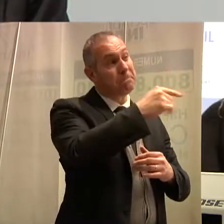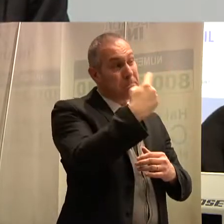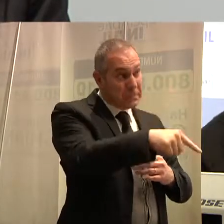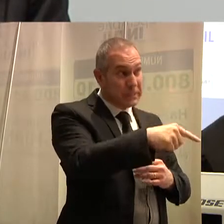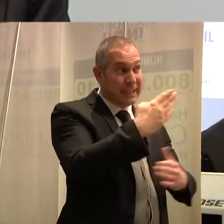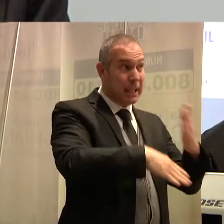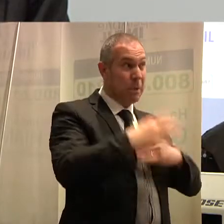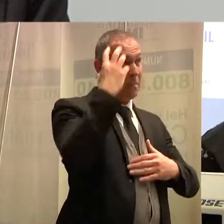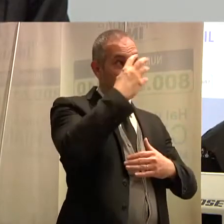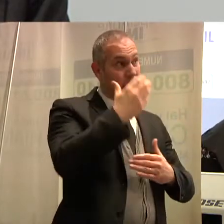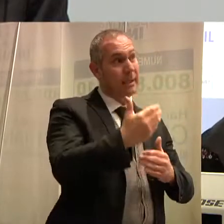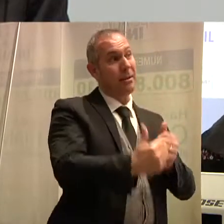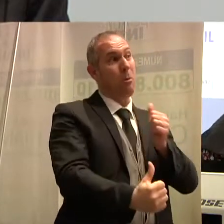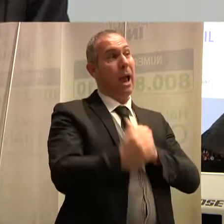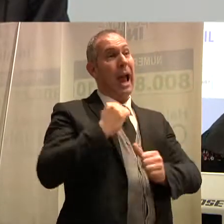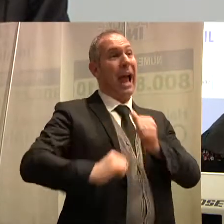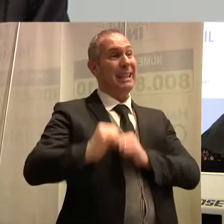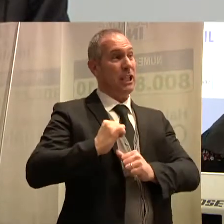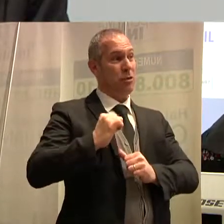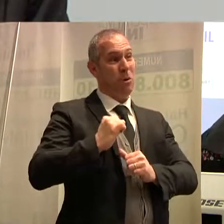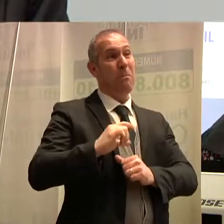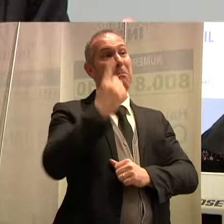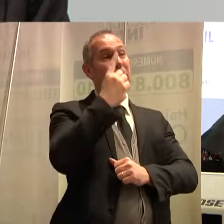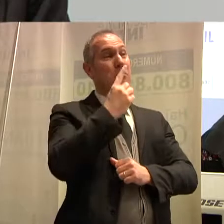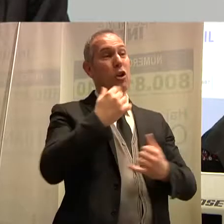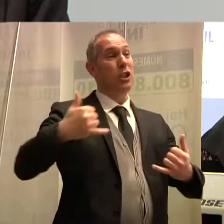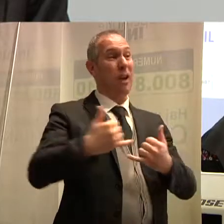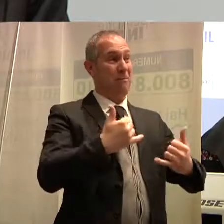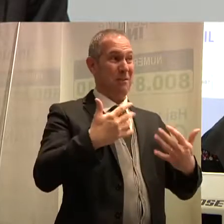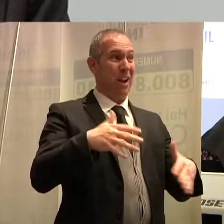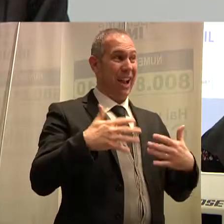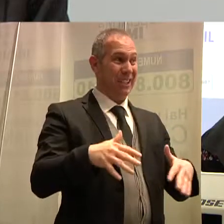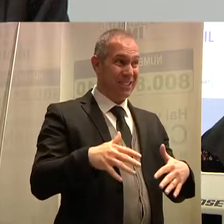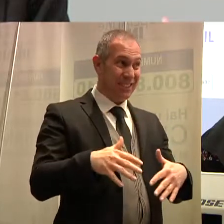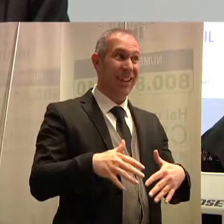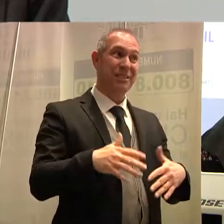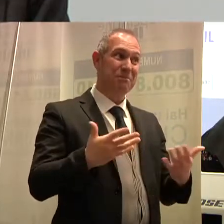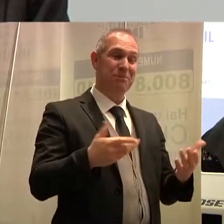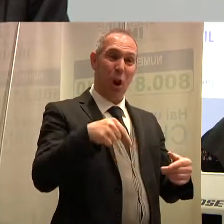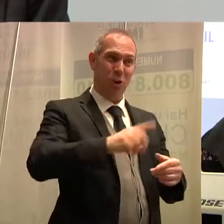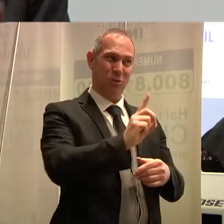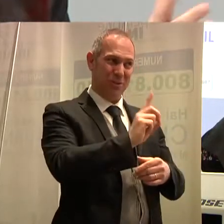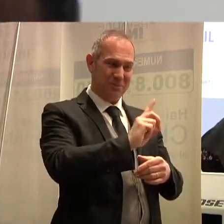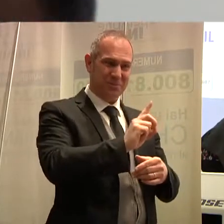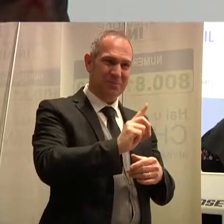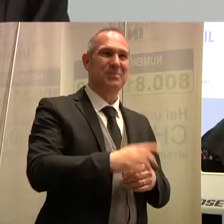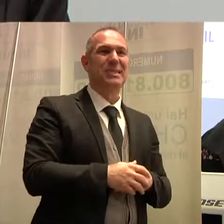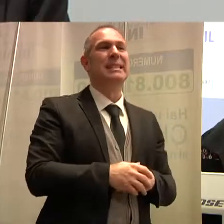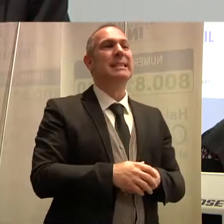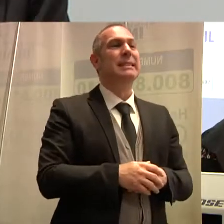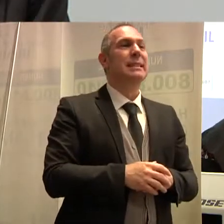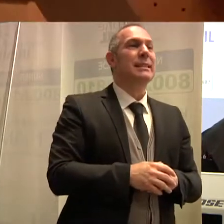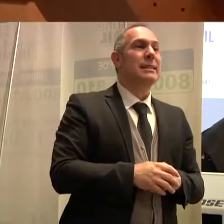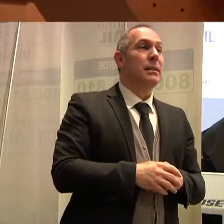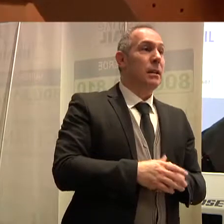anche il coordinatore Presidente che ci aveva invitato. Quindi ci sono varie iniziative, adesso poi le ricorderemo, anzi se me le dite